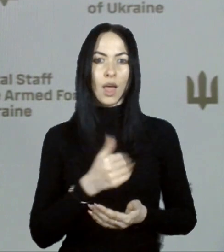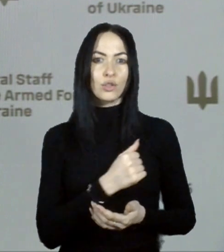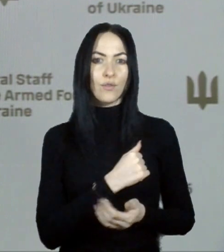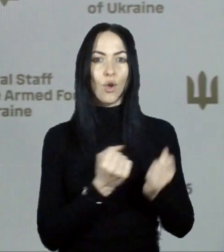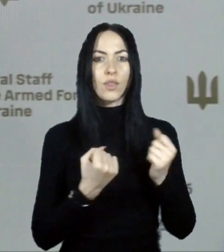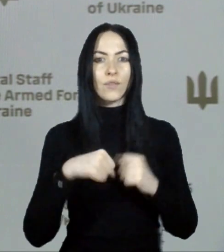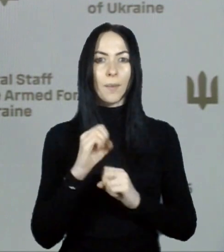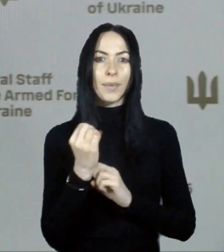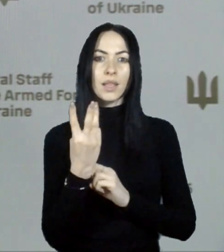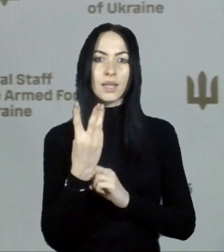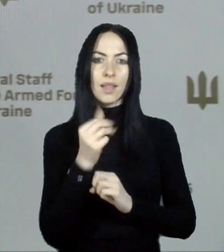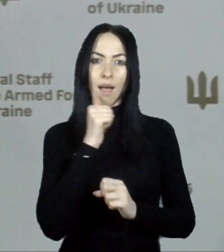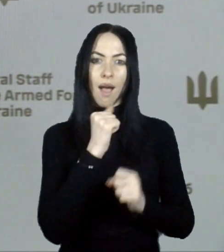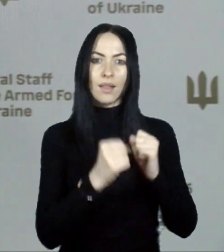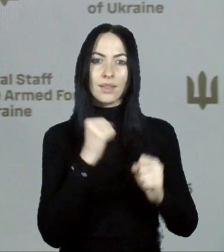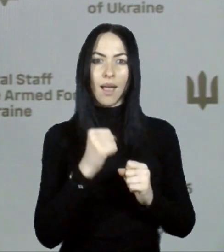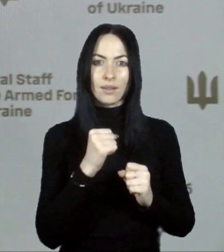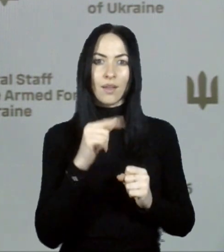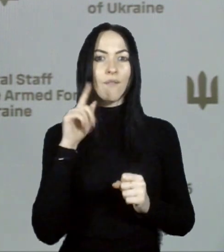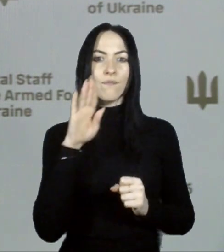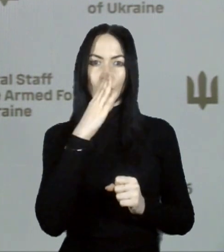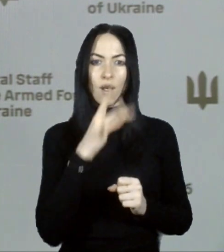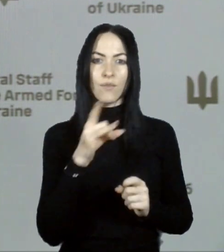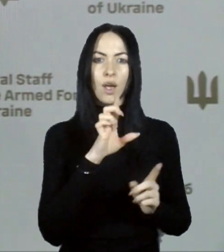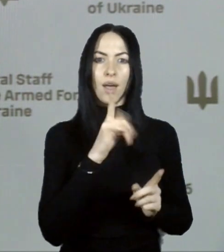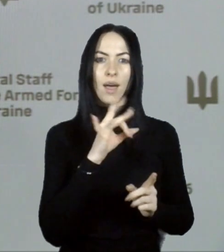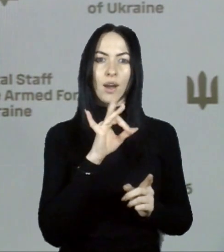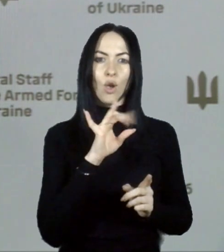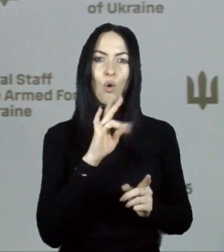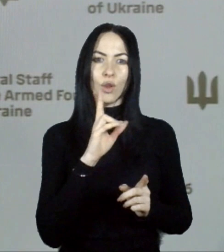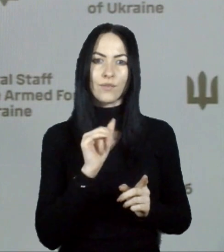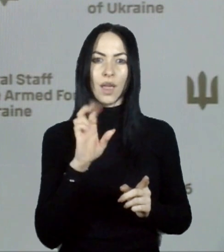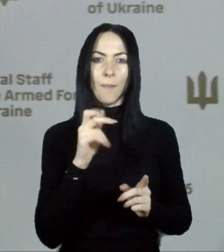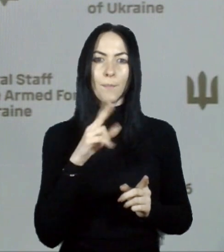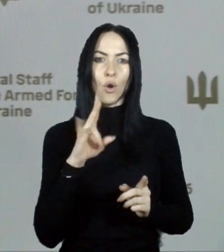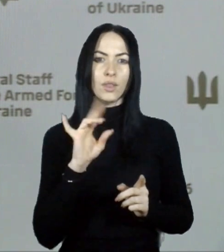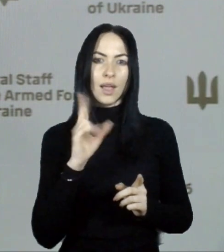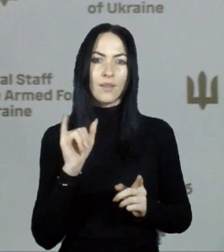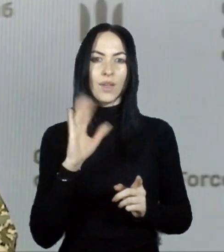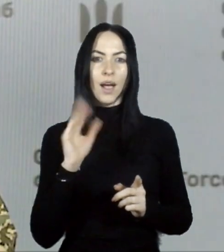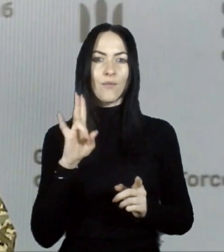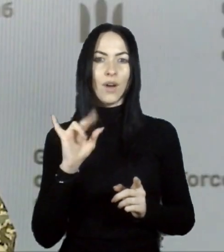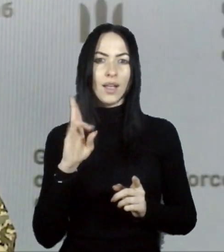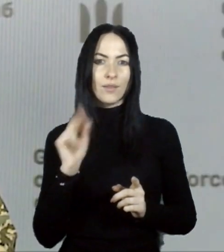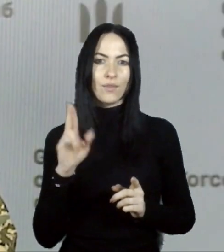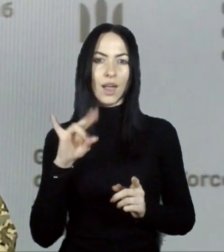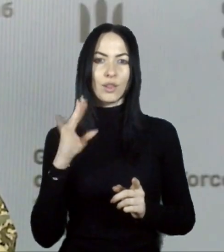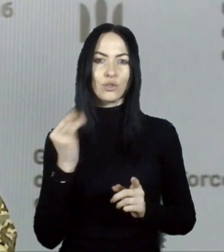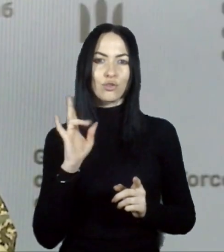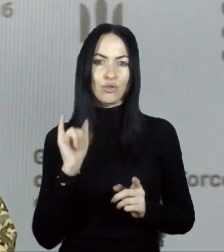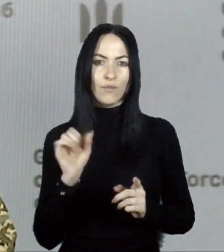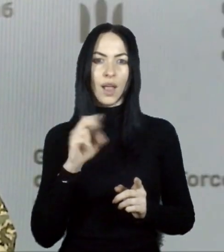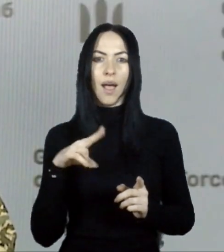ворога в районах Григорівки, Богданівки, Іванівського, Кліщіївки та Андріївки Донецької області. Сили оборони